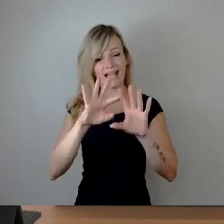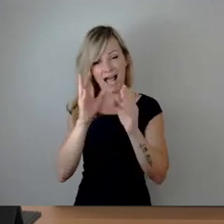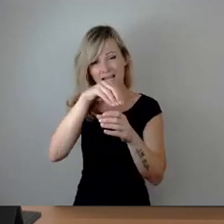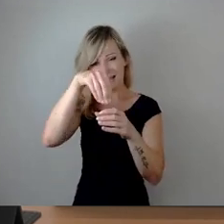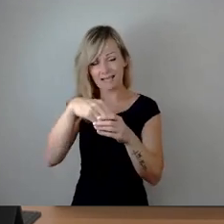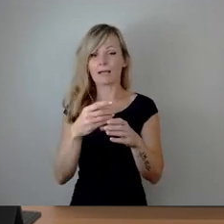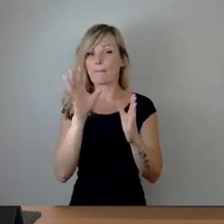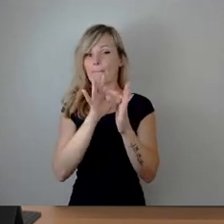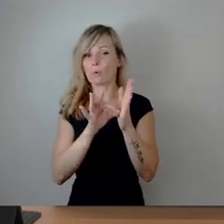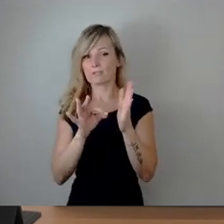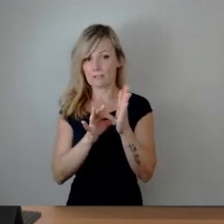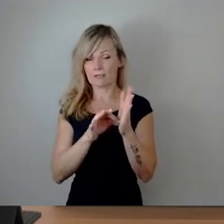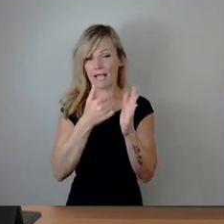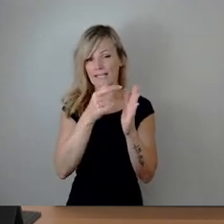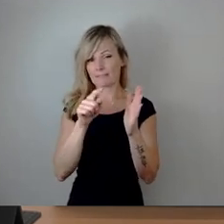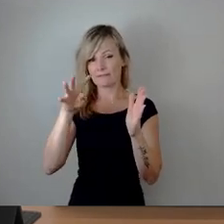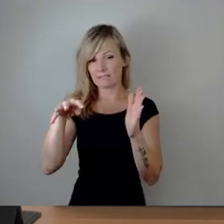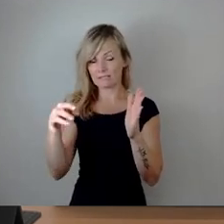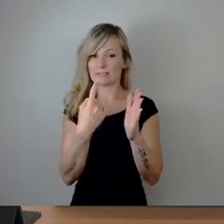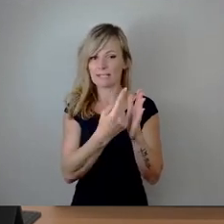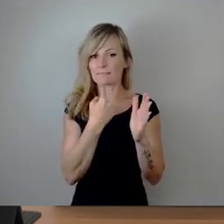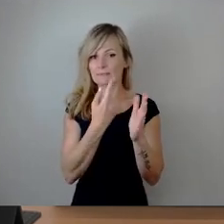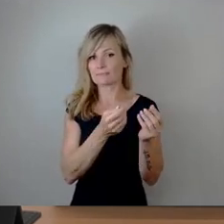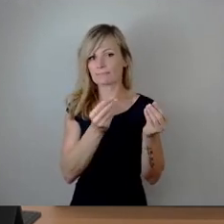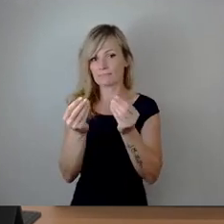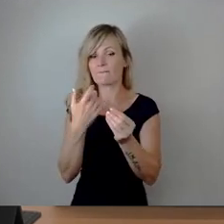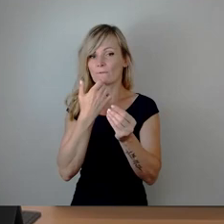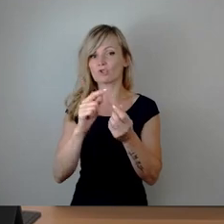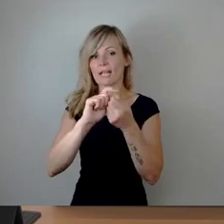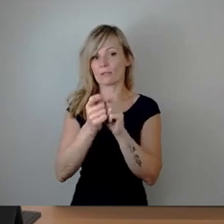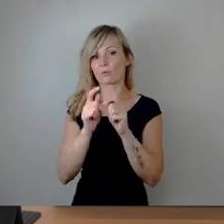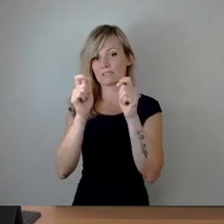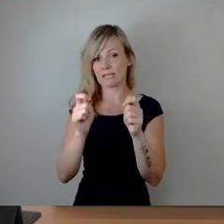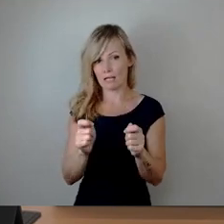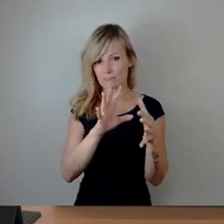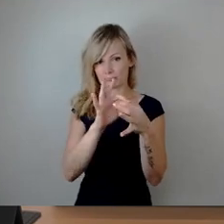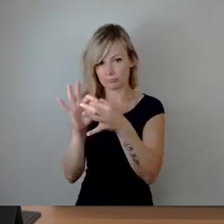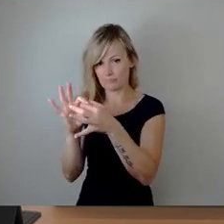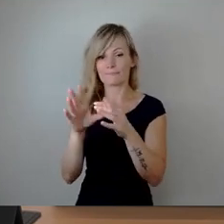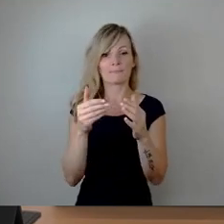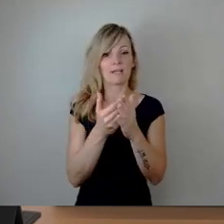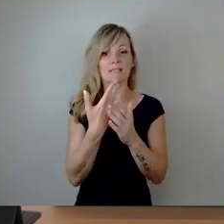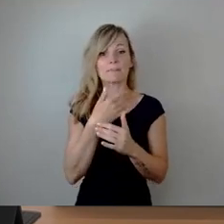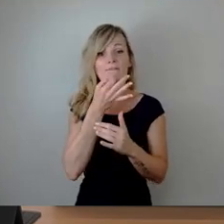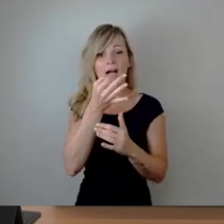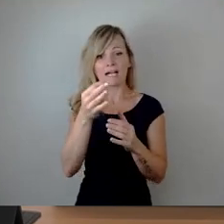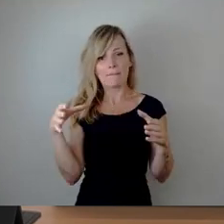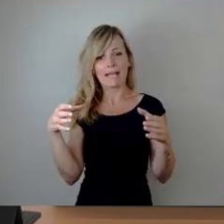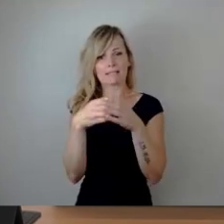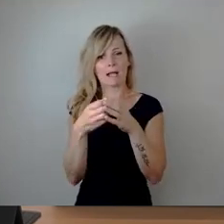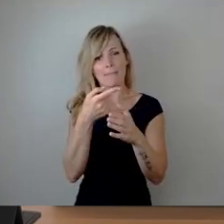Änderungsanträge eingereicht hat. Insofern darf ich dann fragen, ob gegen die gemeinsame Behandlung